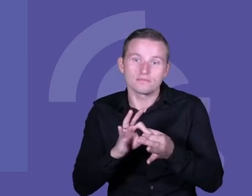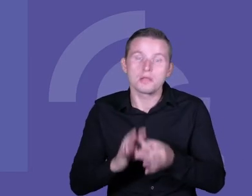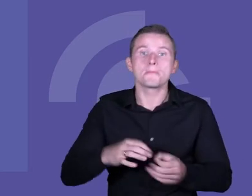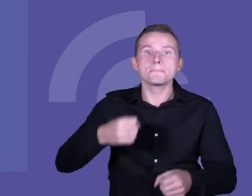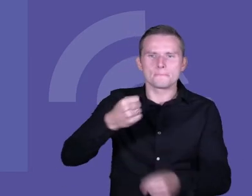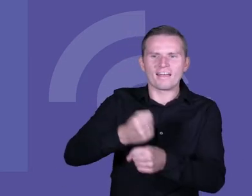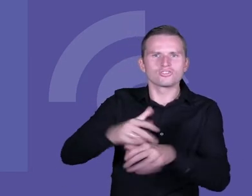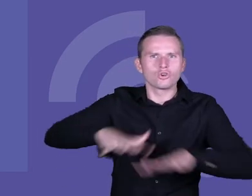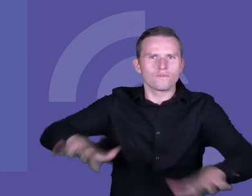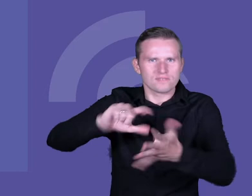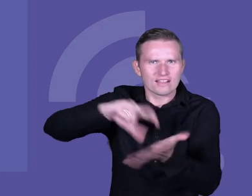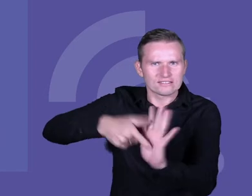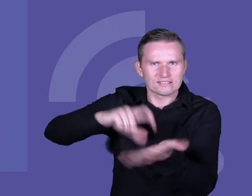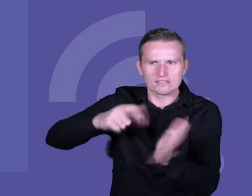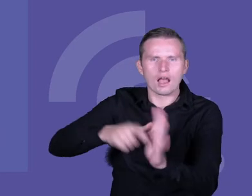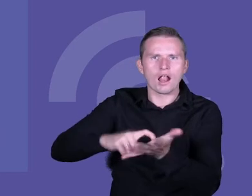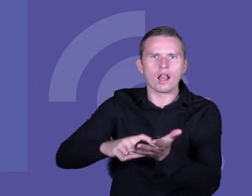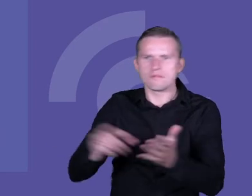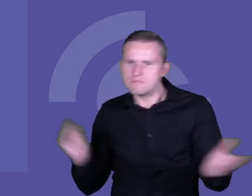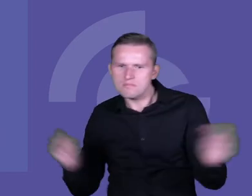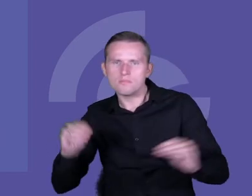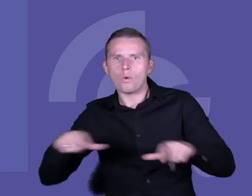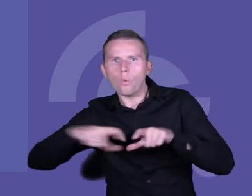aranżacji ławek.